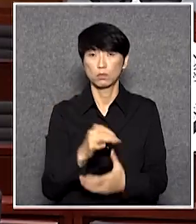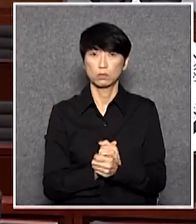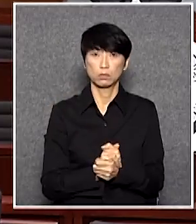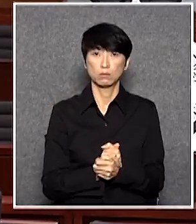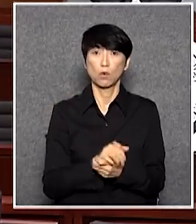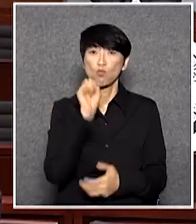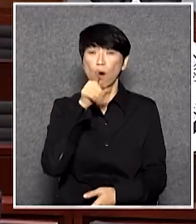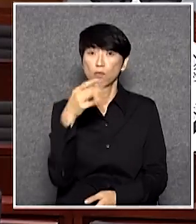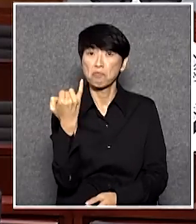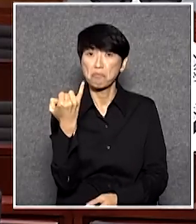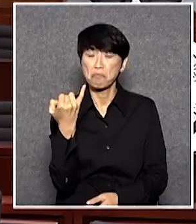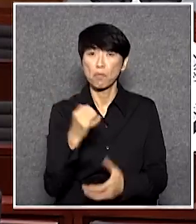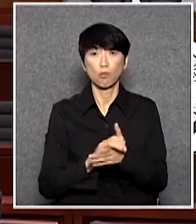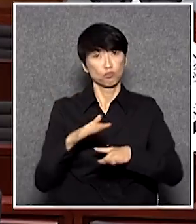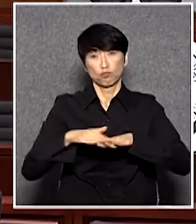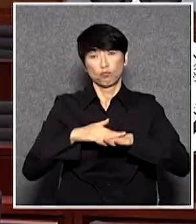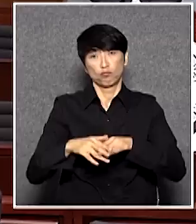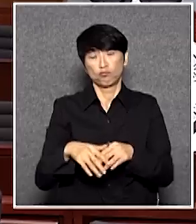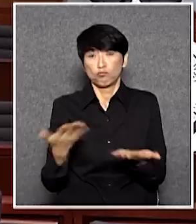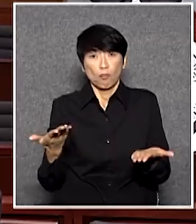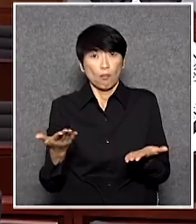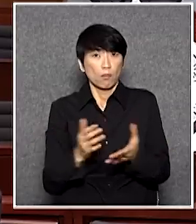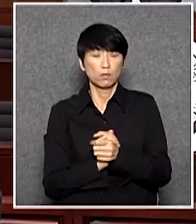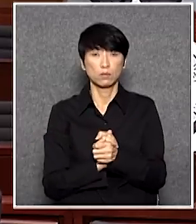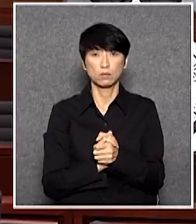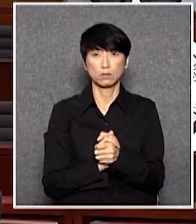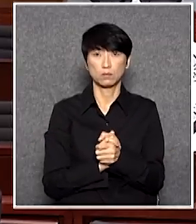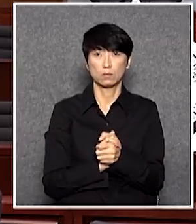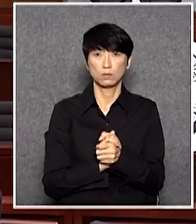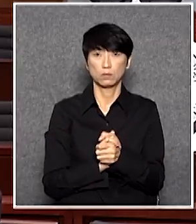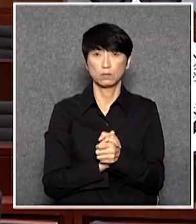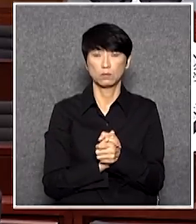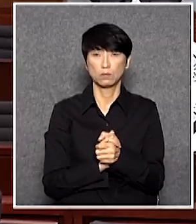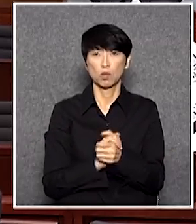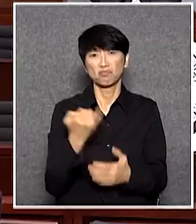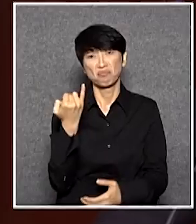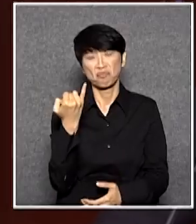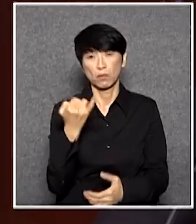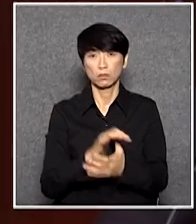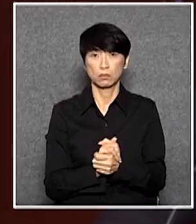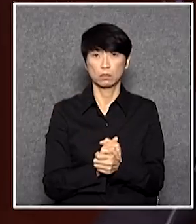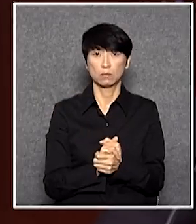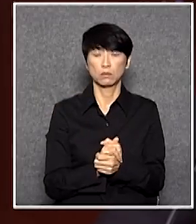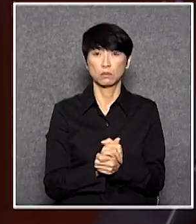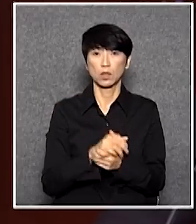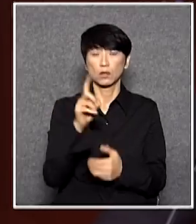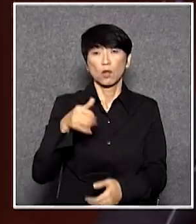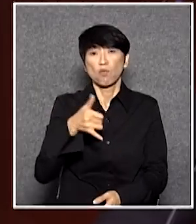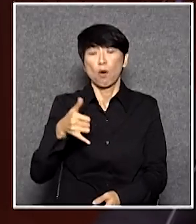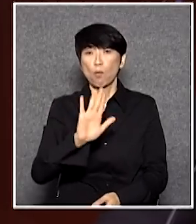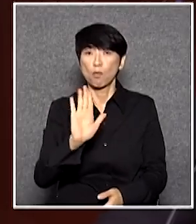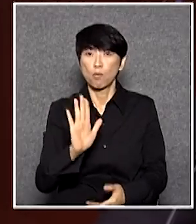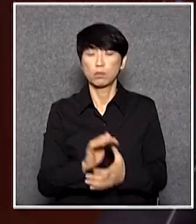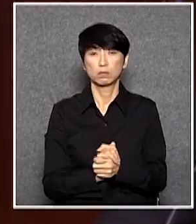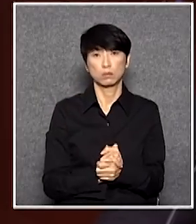周高 Fair Comment周高而已梁國雄議員如果你再